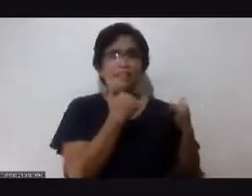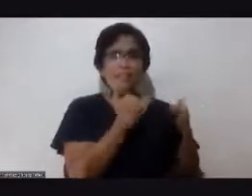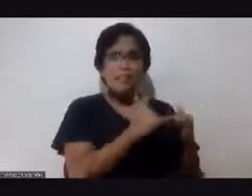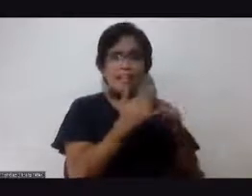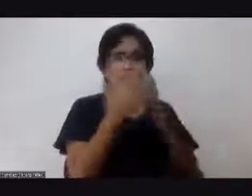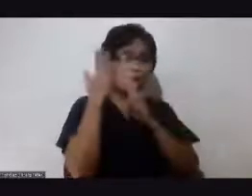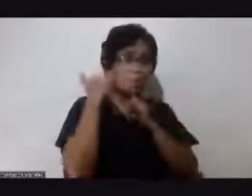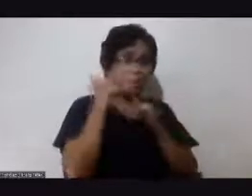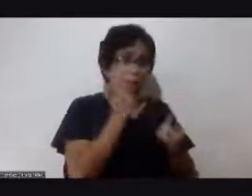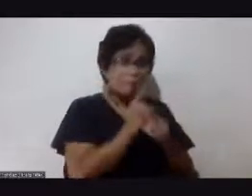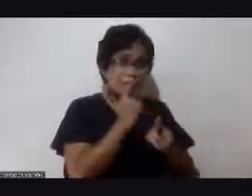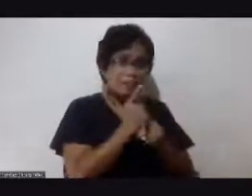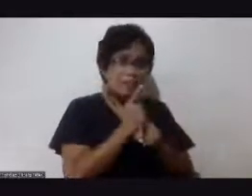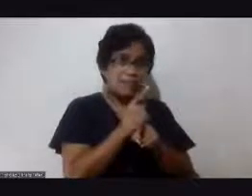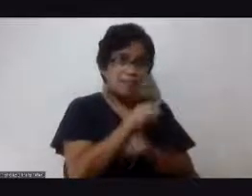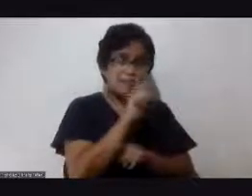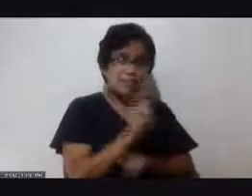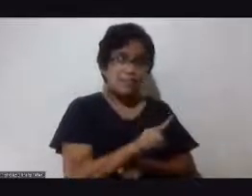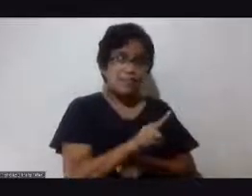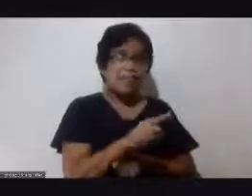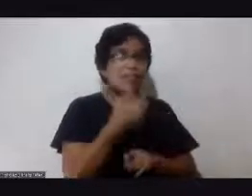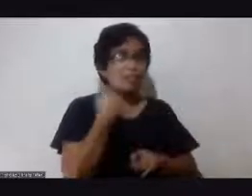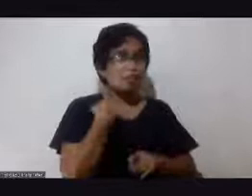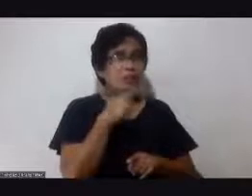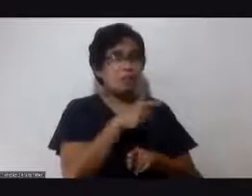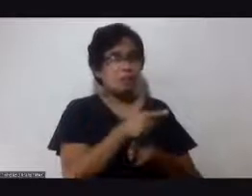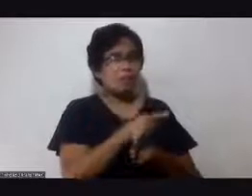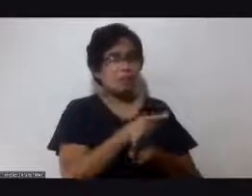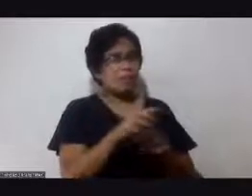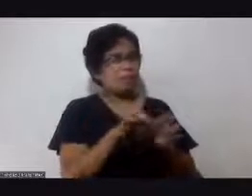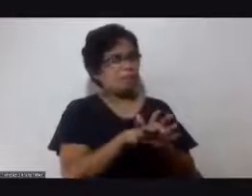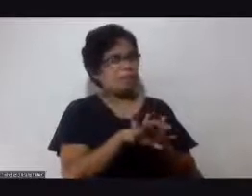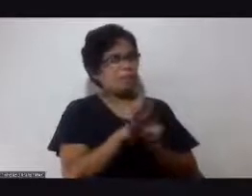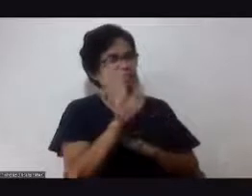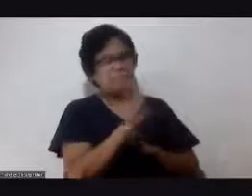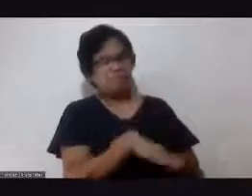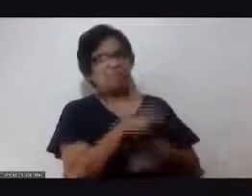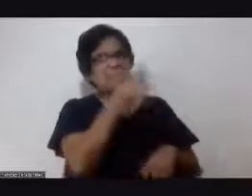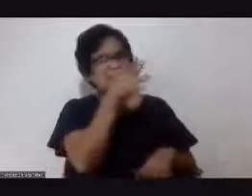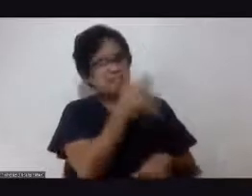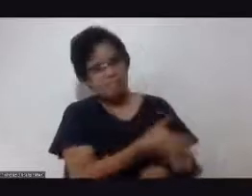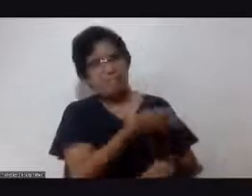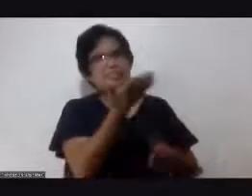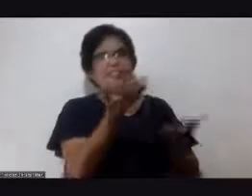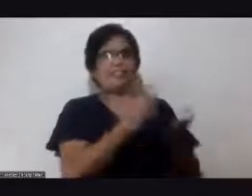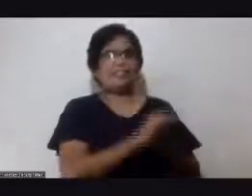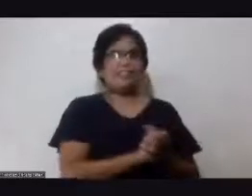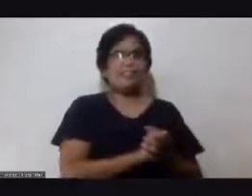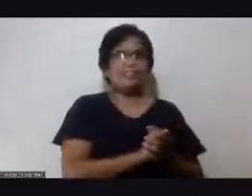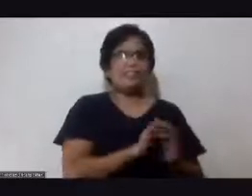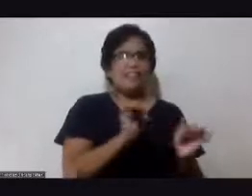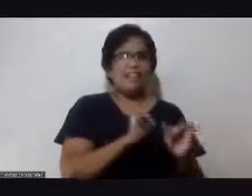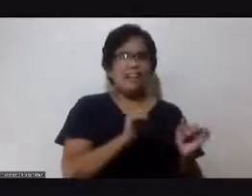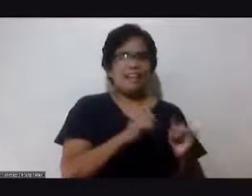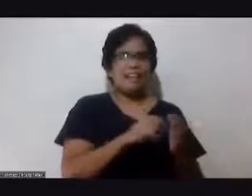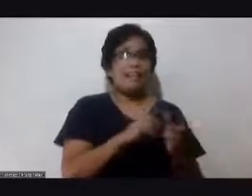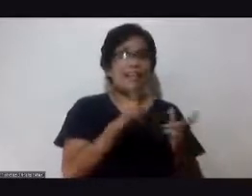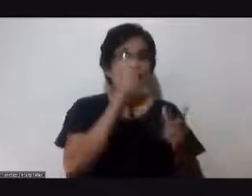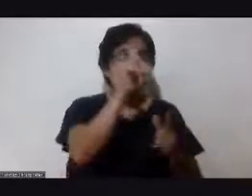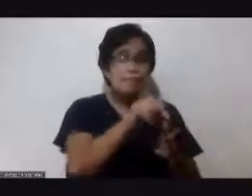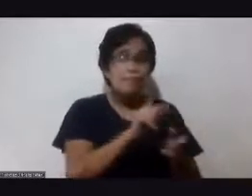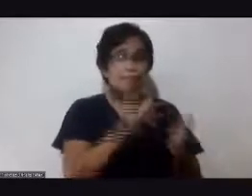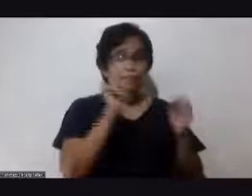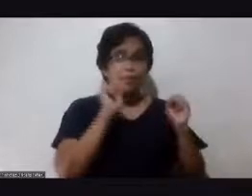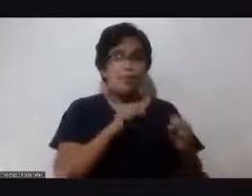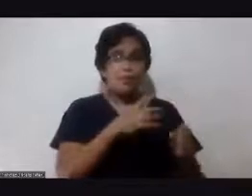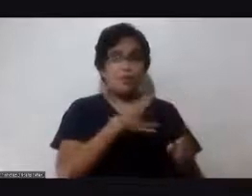yung mga yung nahit mga ganitong tinutukoy mo nagkaroon ng ganito tapos gustong magbago may